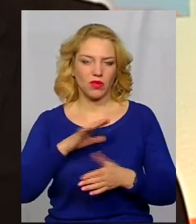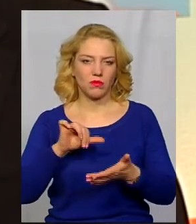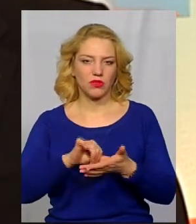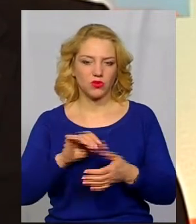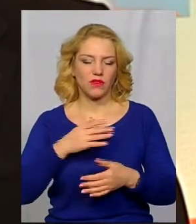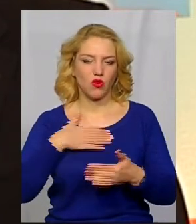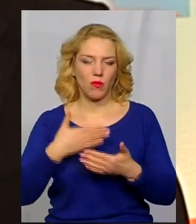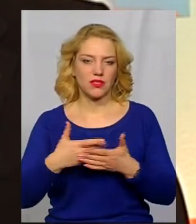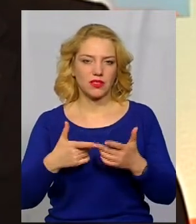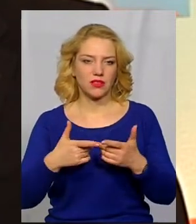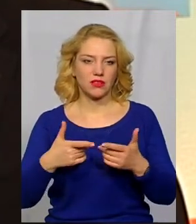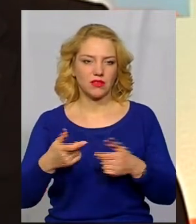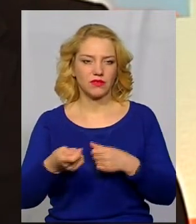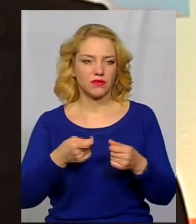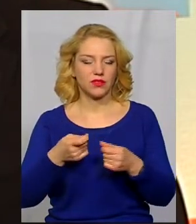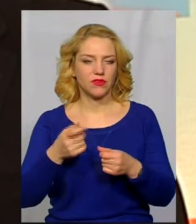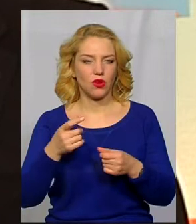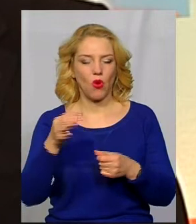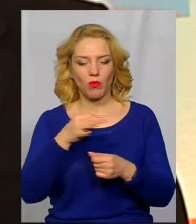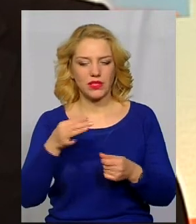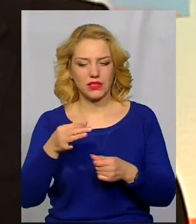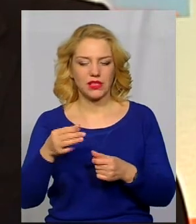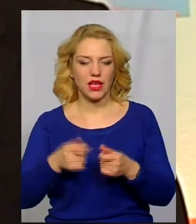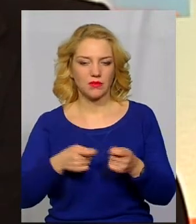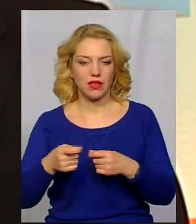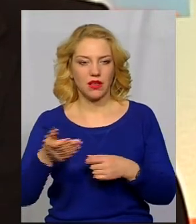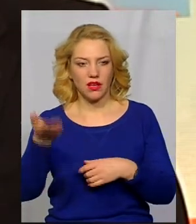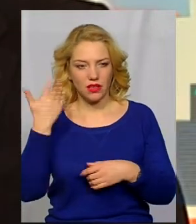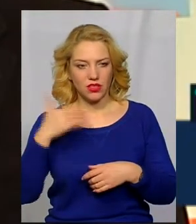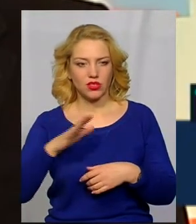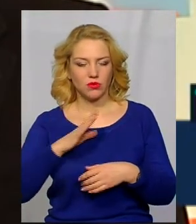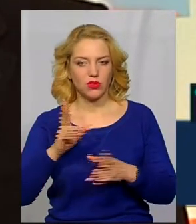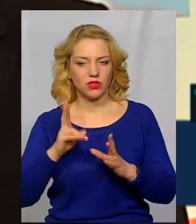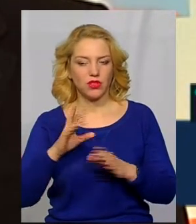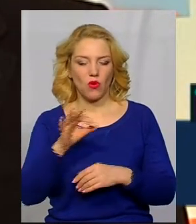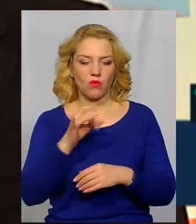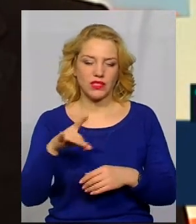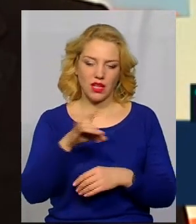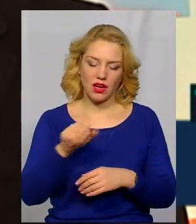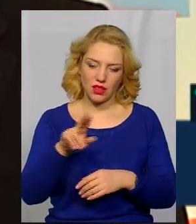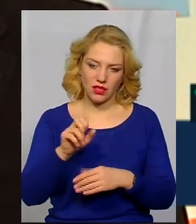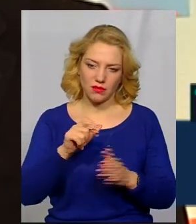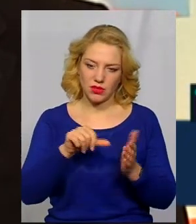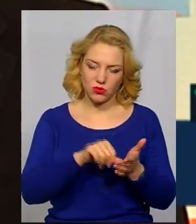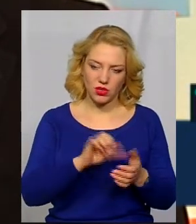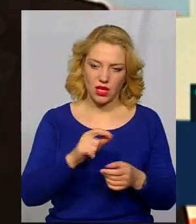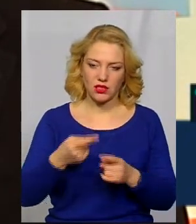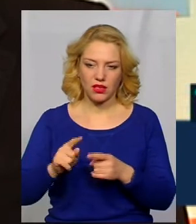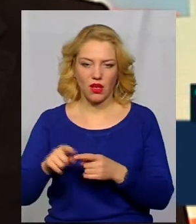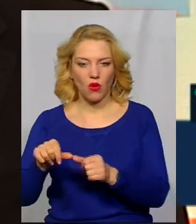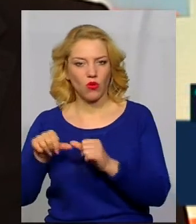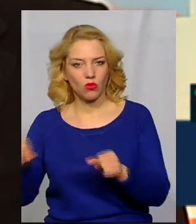Тому що раніше ми були присутні на конкурсних комісіях в обласній раді тільки. Це раз нас зацікавила,